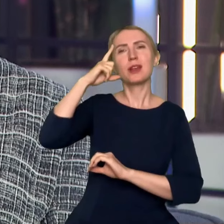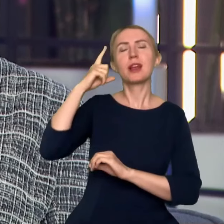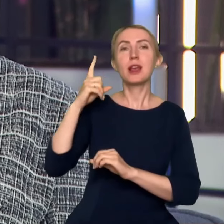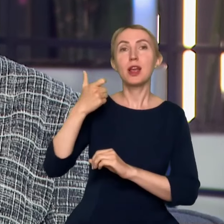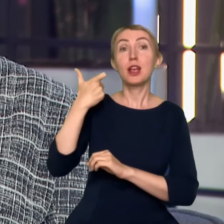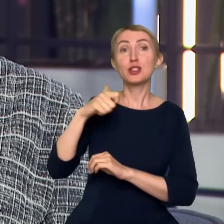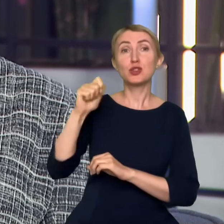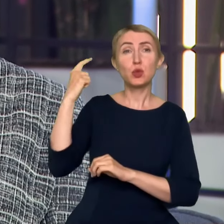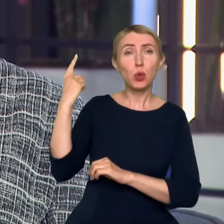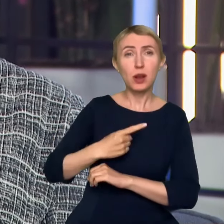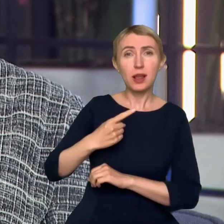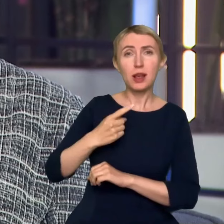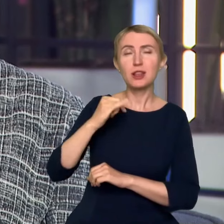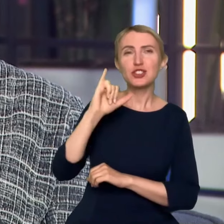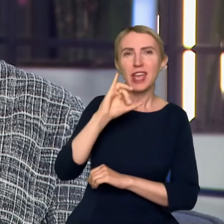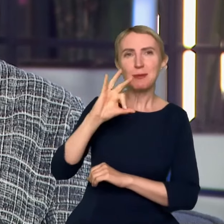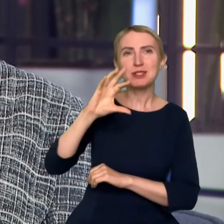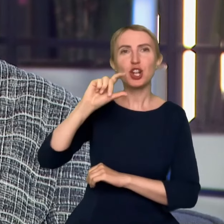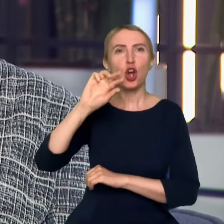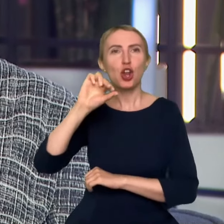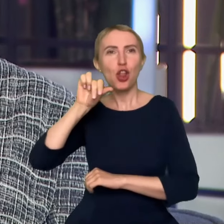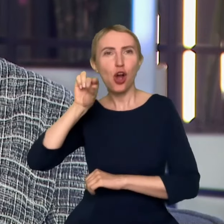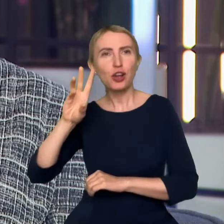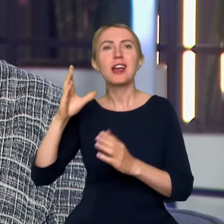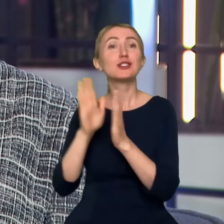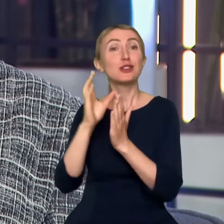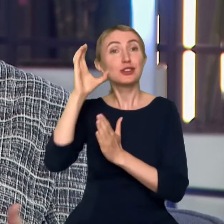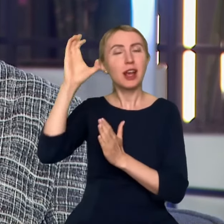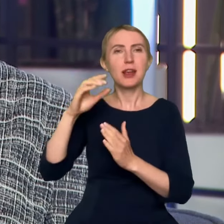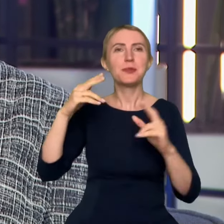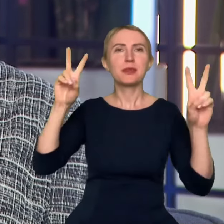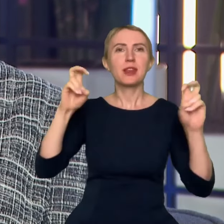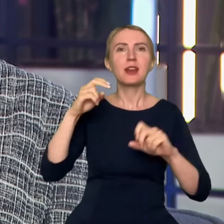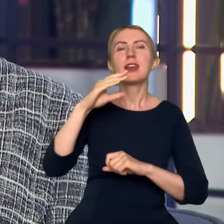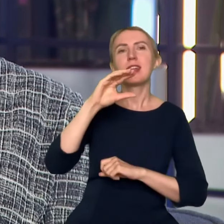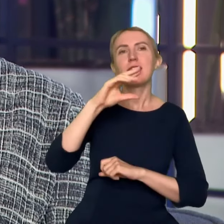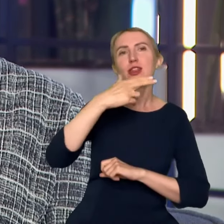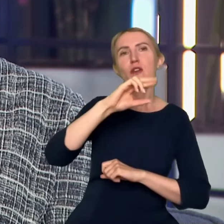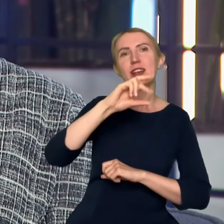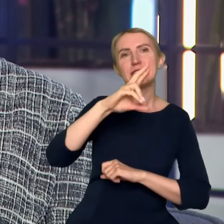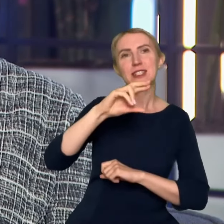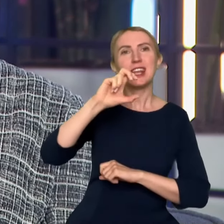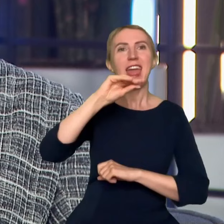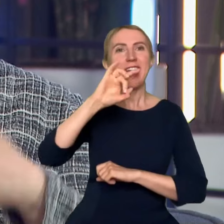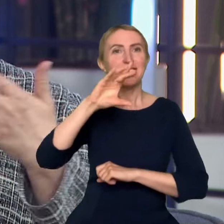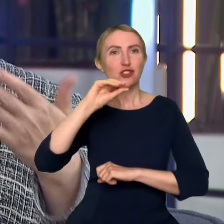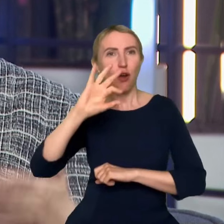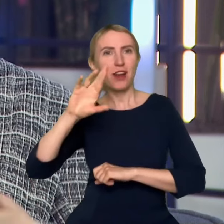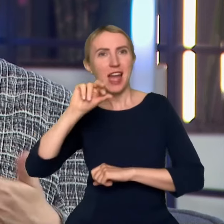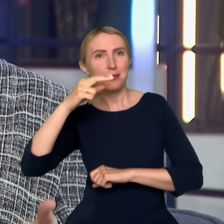wówczas James Lovelock napisał taką fantastyczną książkę The Age of Hyperintelligence o tym, że